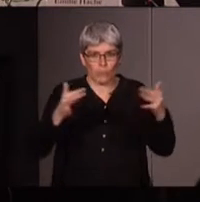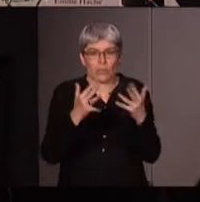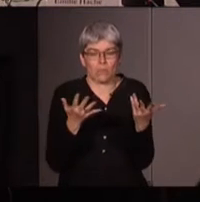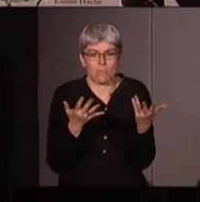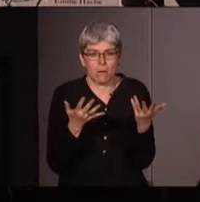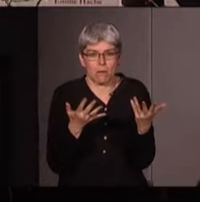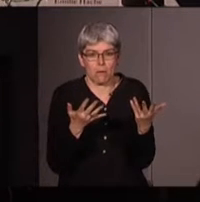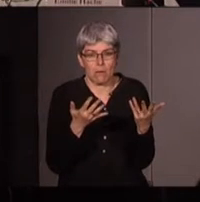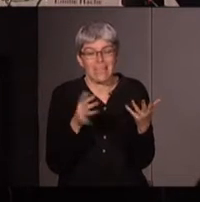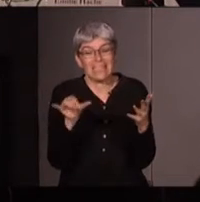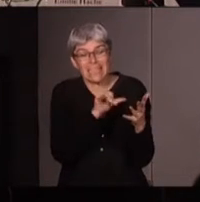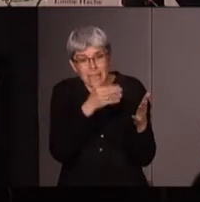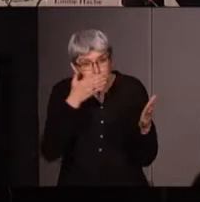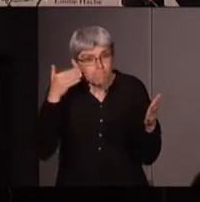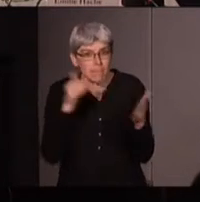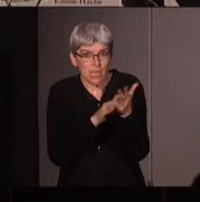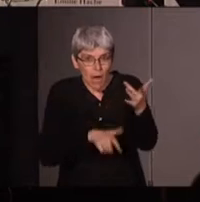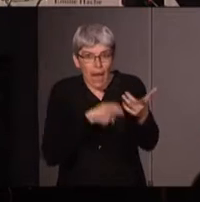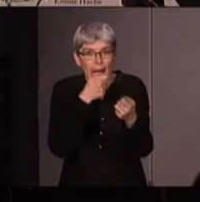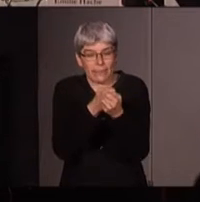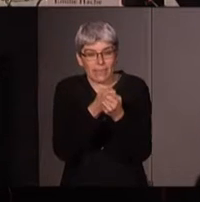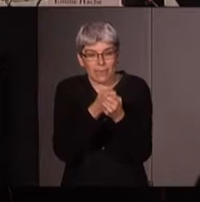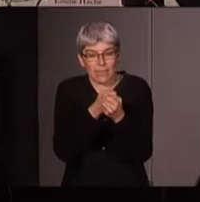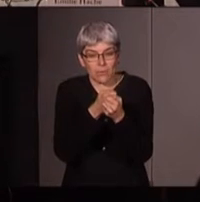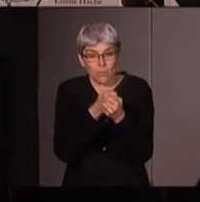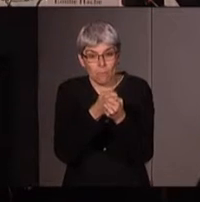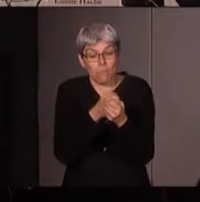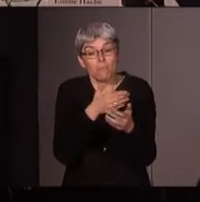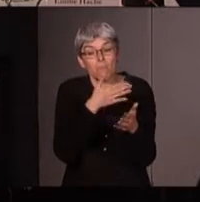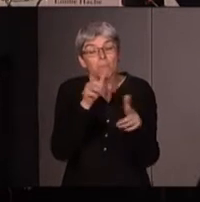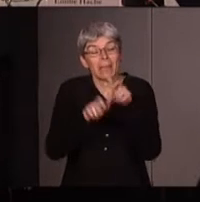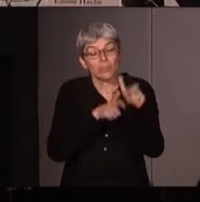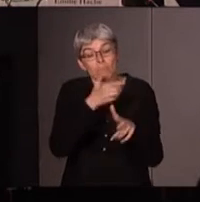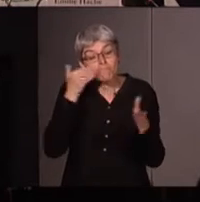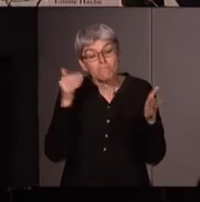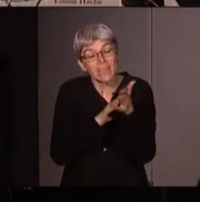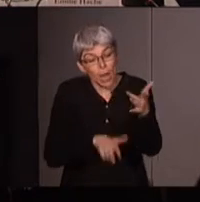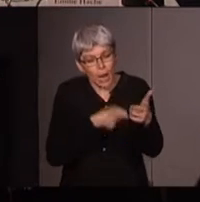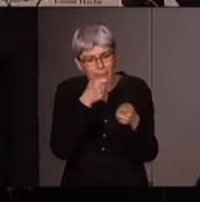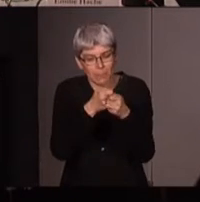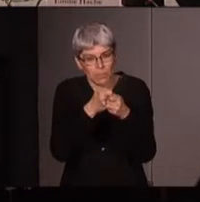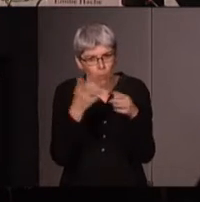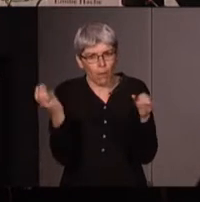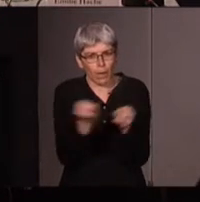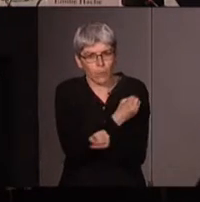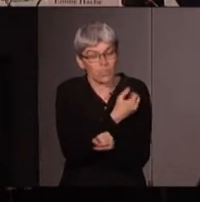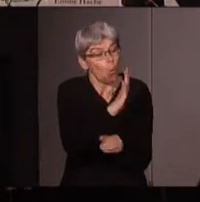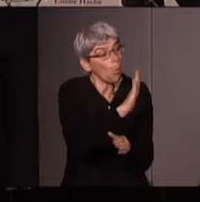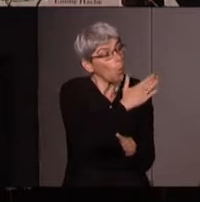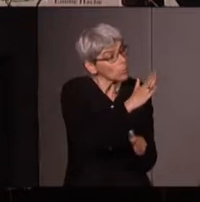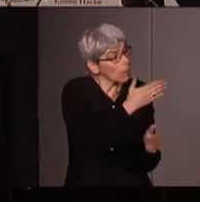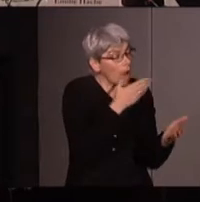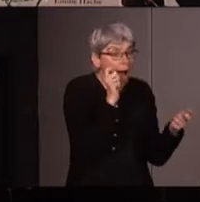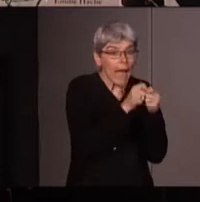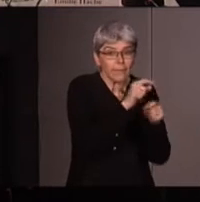mieux ceux qui s'adaptent le mieux à l'environnement s'en sortiront mieux seront gagnants et les autres s s'adaptent pas ils perdent et on transpose ça